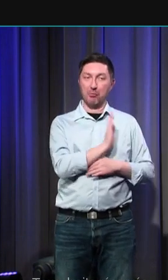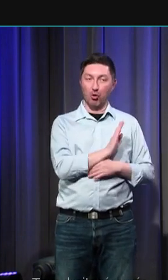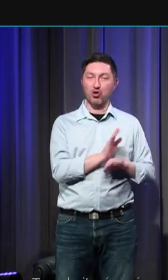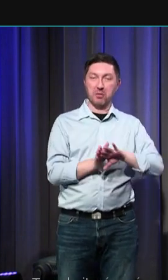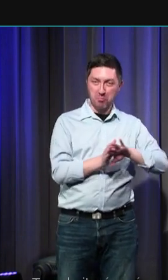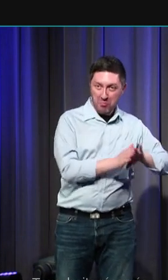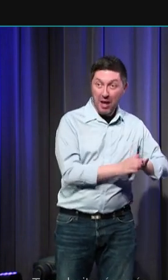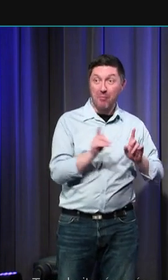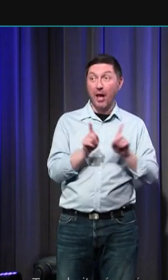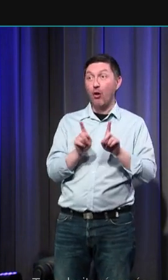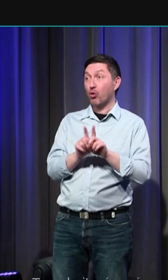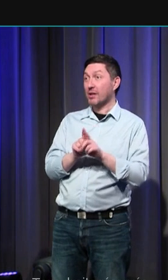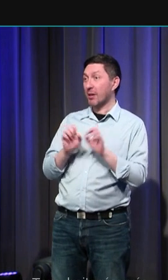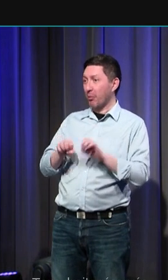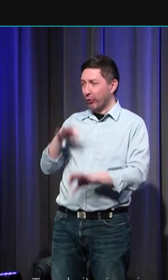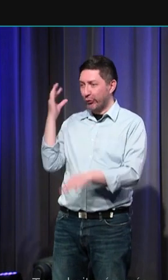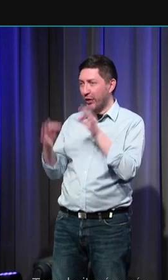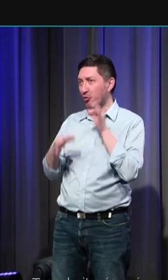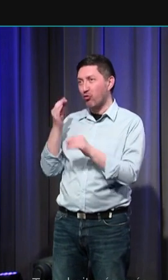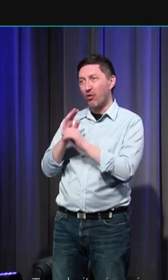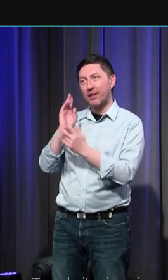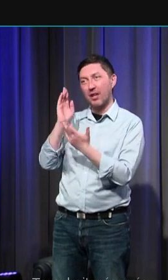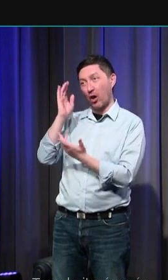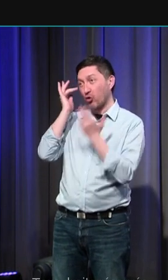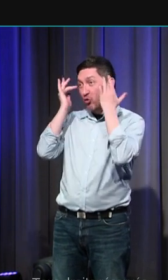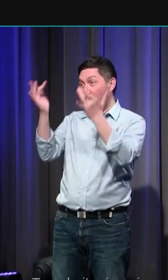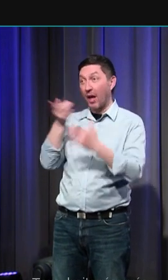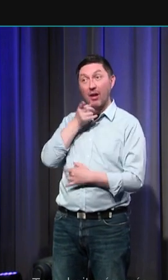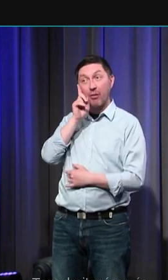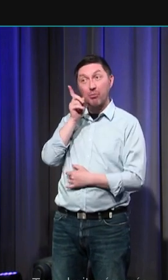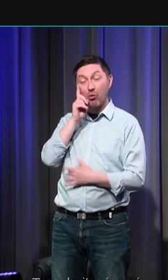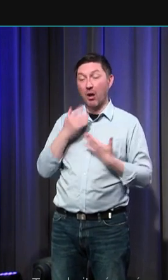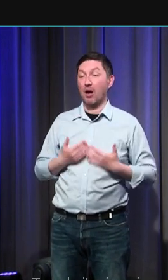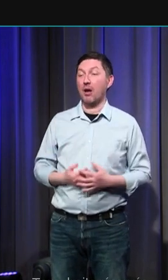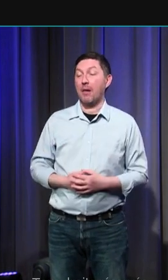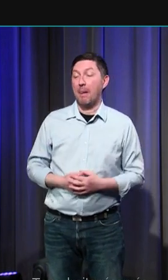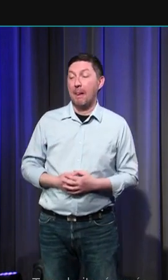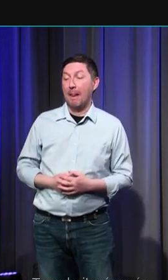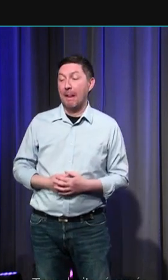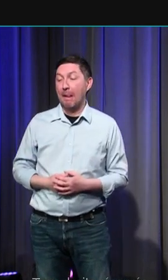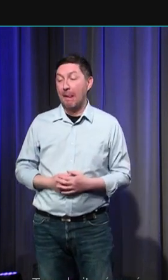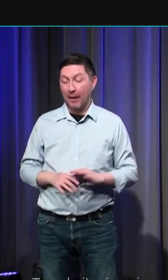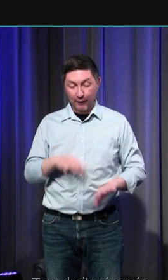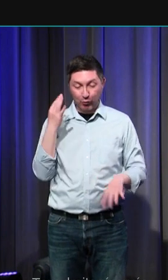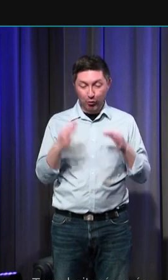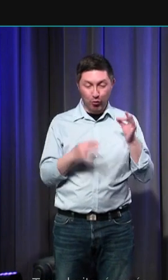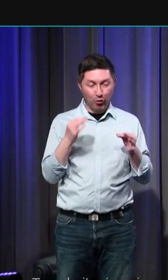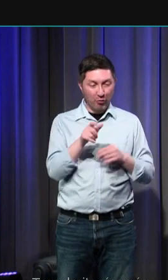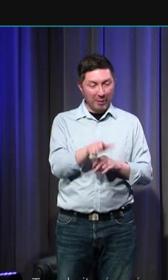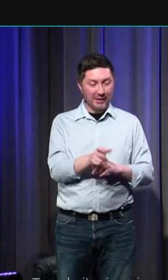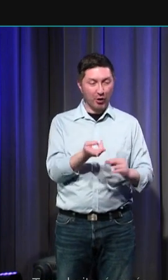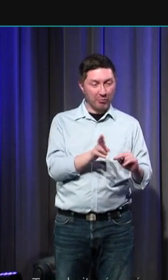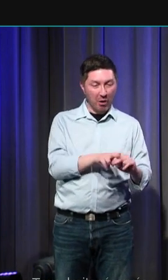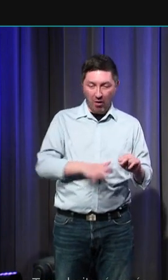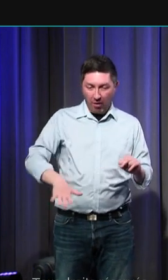culturelle puisque tous les enterrements toutes les inhumations sont faites par les contemporains de ce défunt et donc avec les